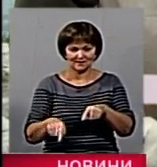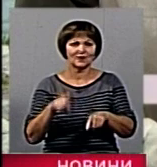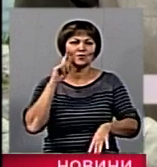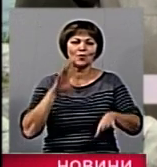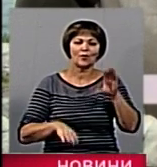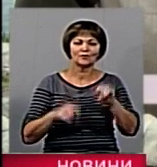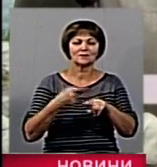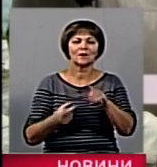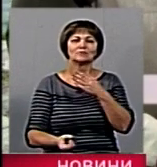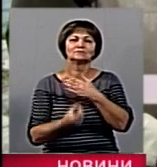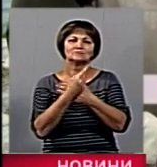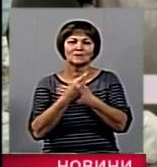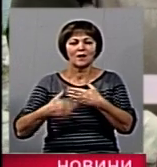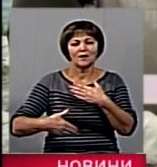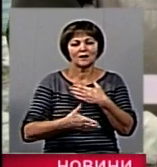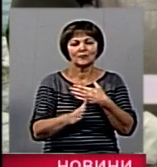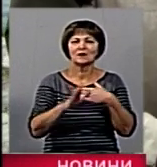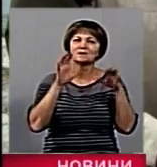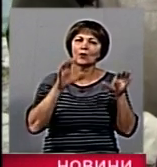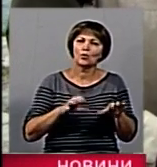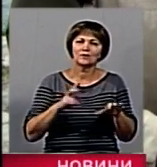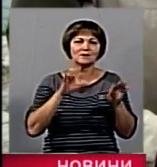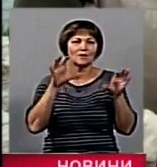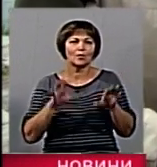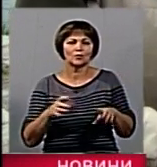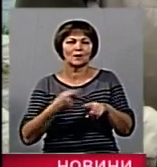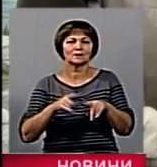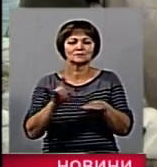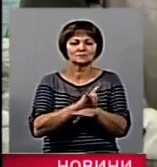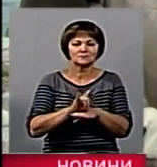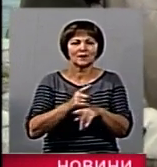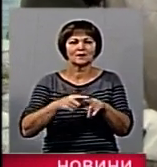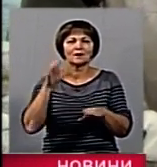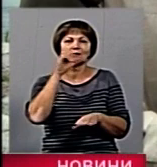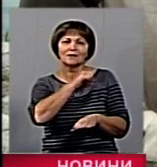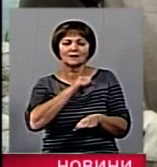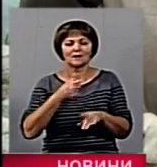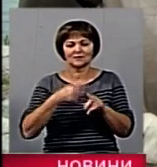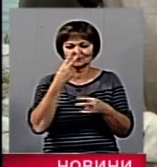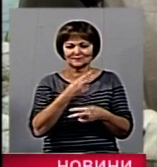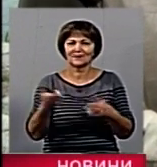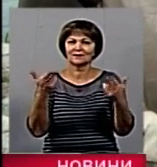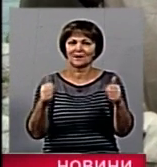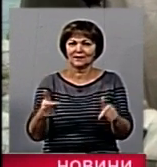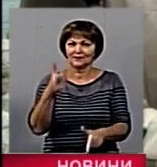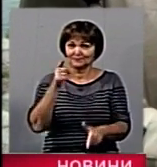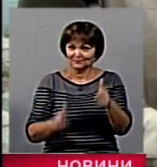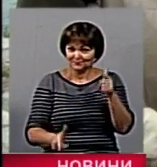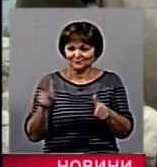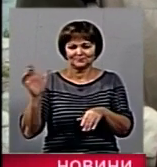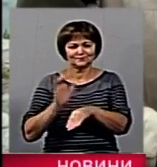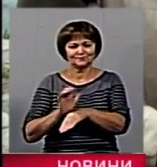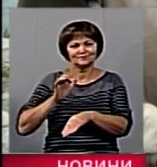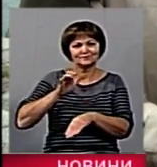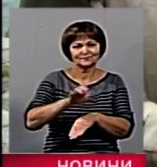що це походження риби, чи це законна, чи незаконна, чи це браконьерська риба, чи це крадена риба. Дійсно випускна поставщиком, є